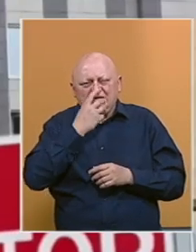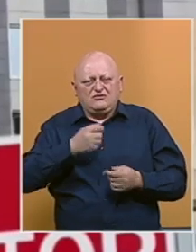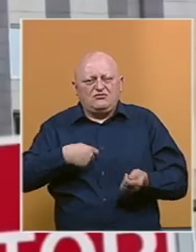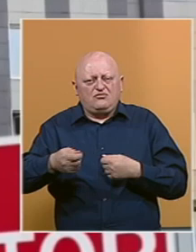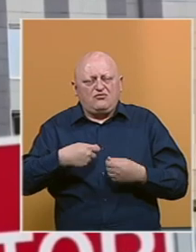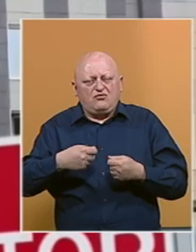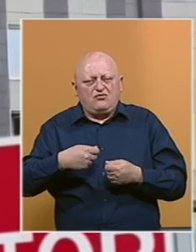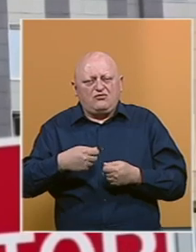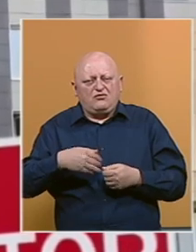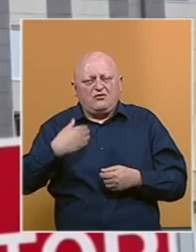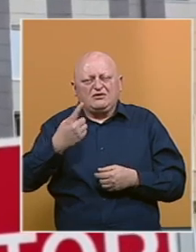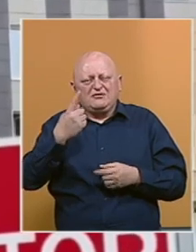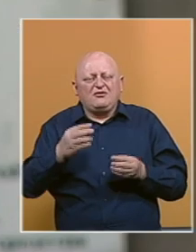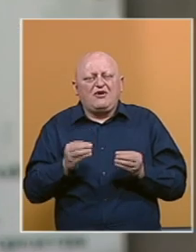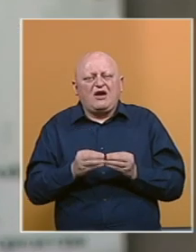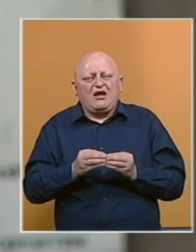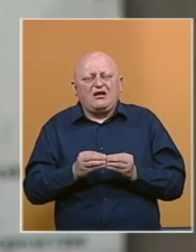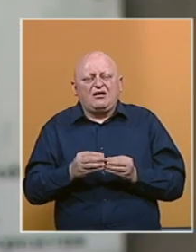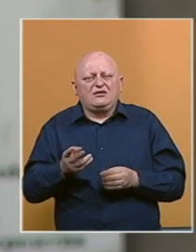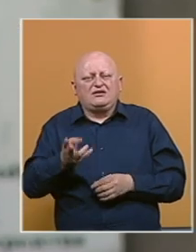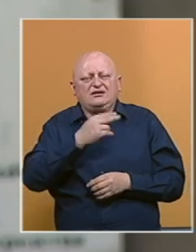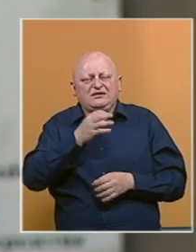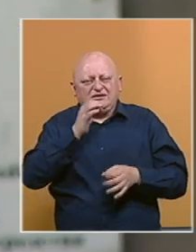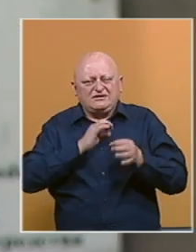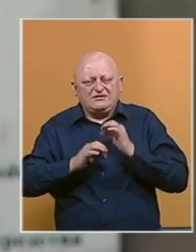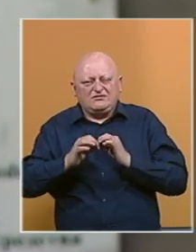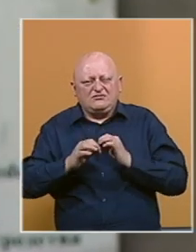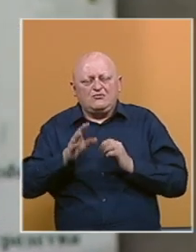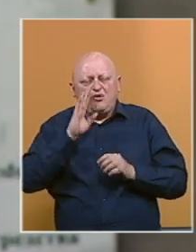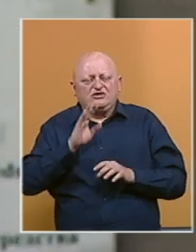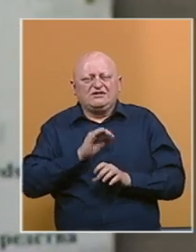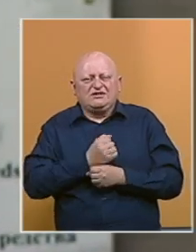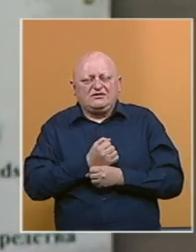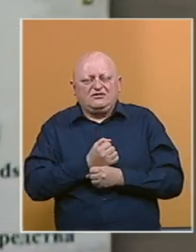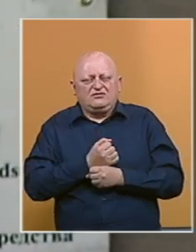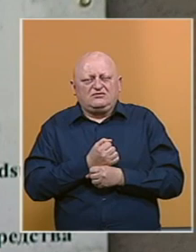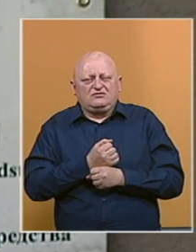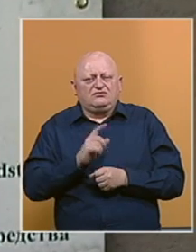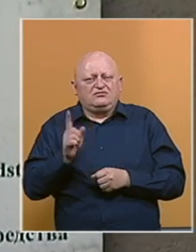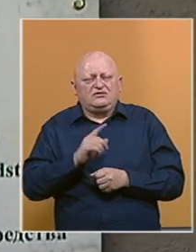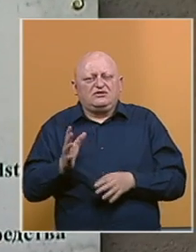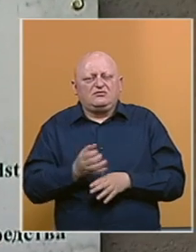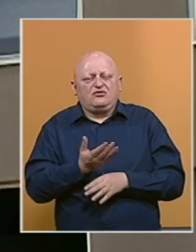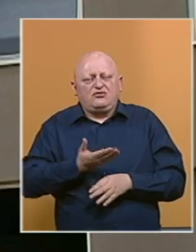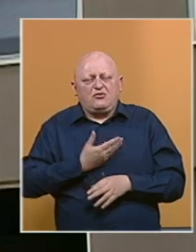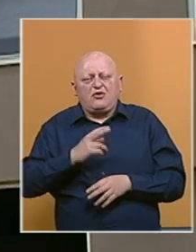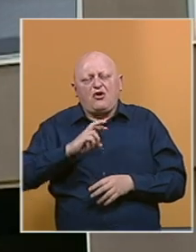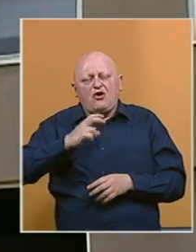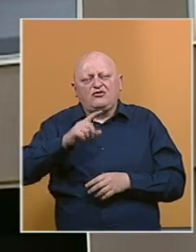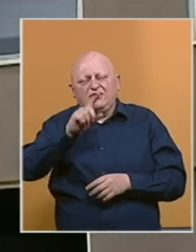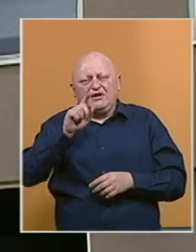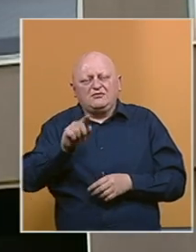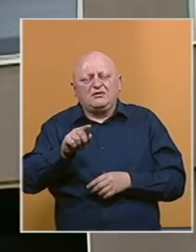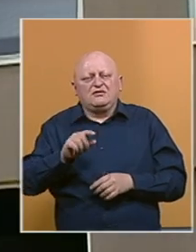proizvedenih poslije 1. aprila. Iz Agencije za lijekove i medicinska sredstva BiH nismo uspjeli dobiti odgovor na